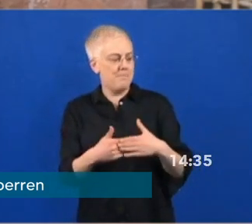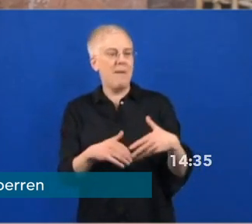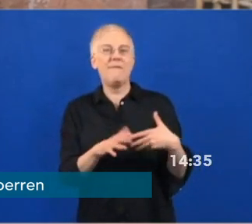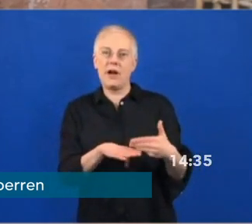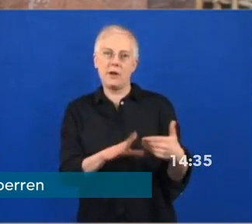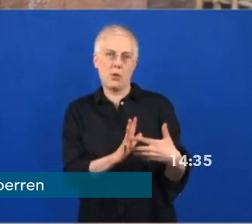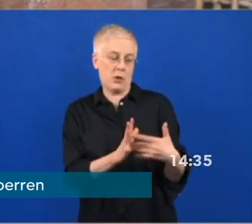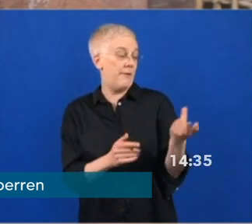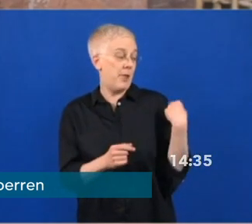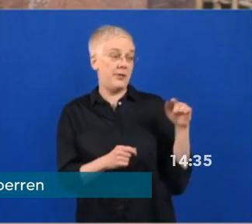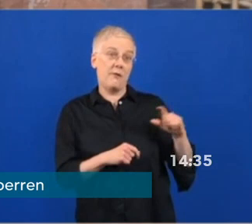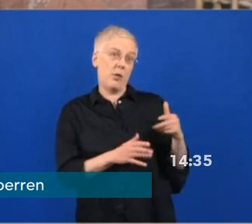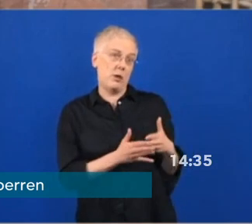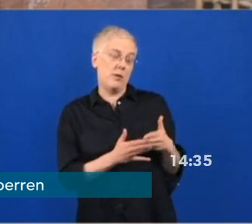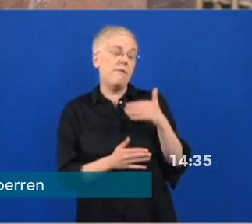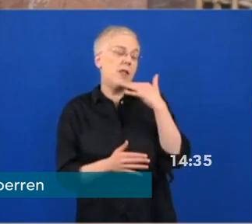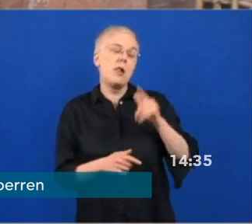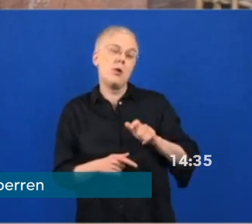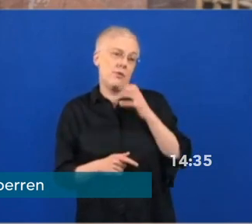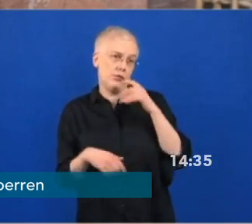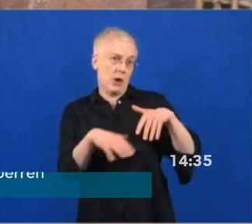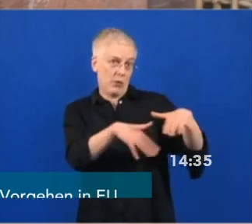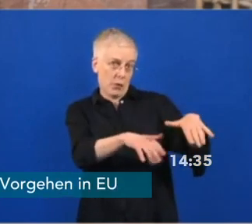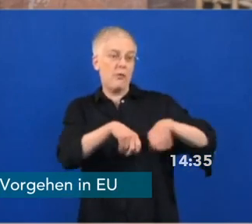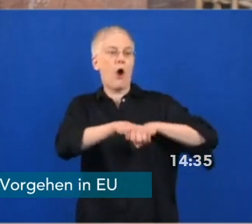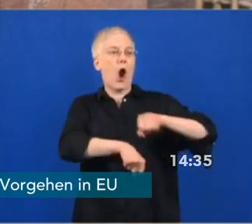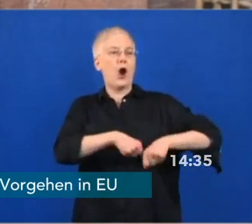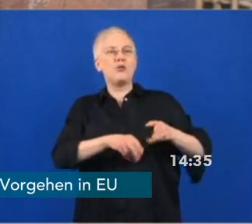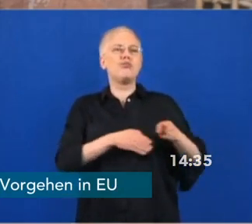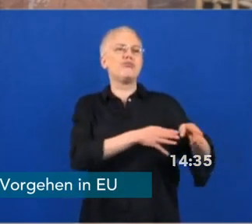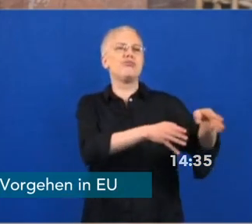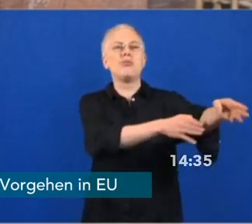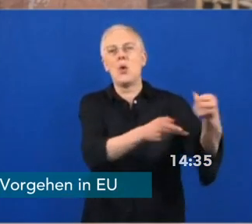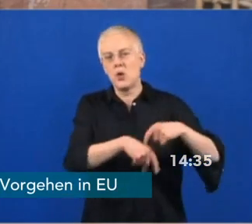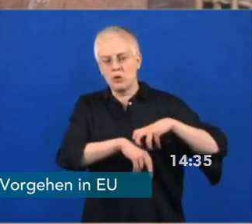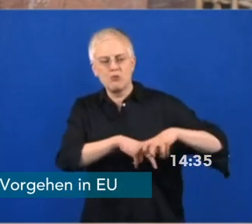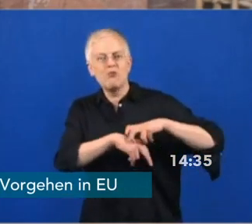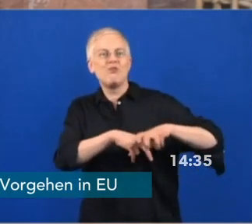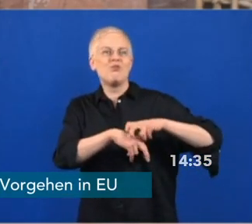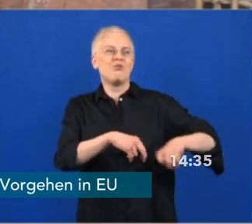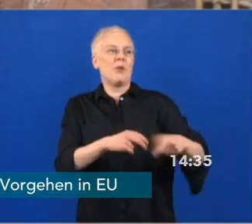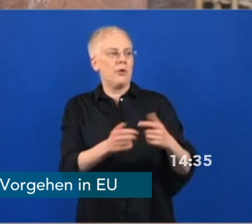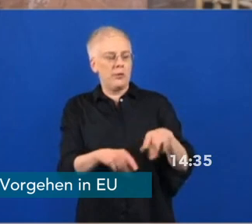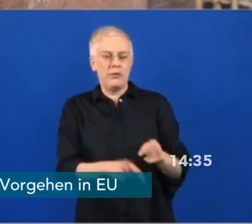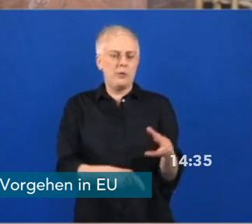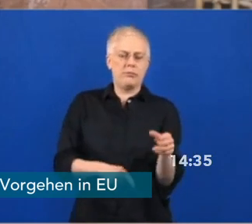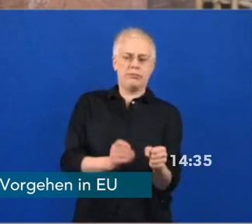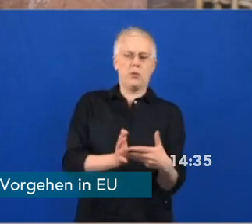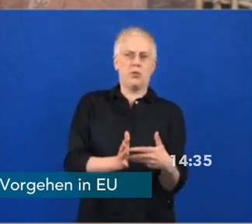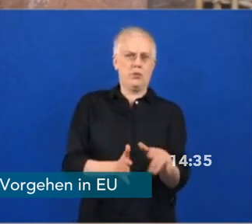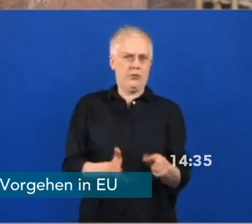am letzten Wochenende aufgefallen ist. Wir hatten zu diesem Zeitpunkt schon Kontakt aufgenommen, der Innensenator mit seinem Amtskollegen in Kiel,